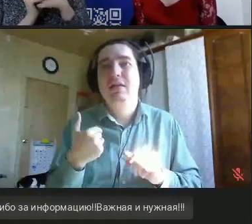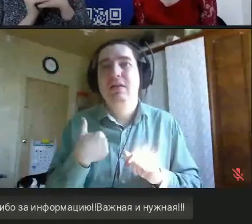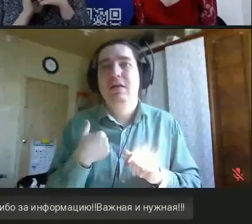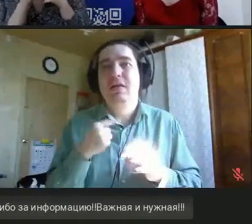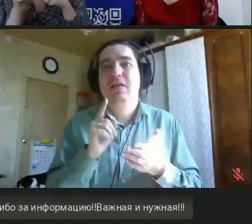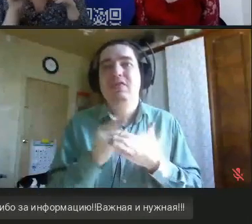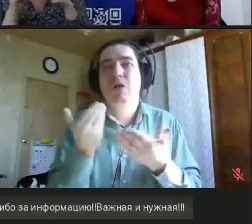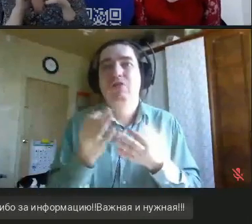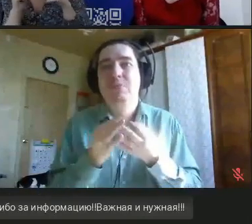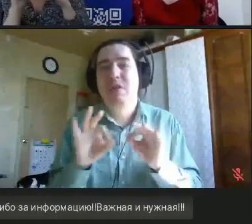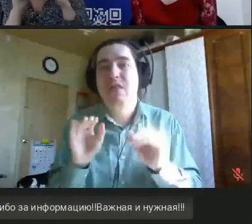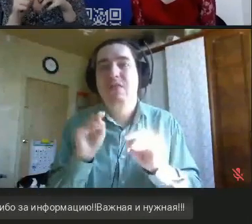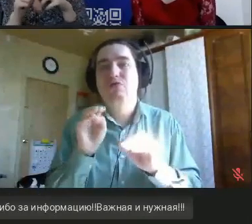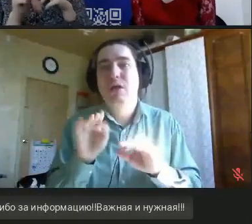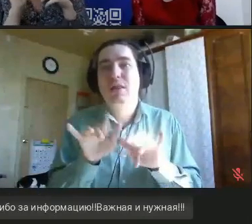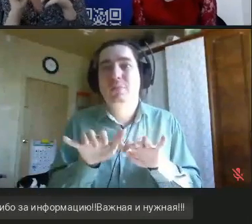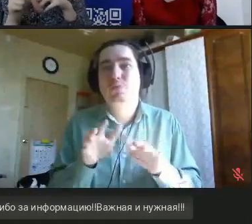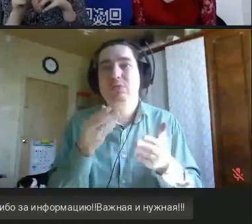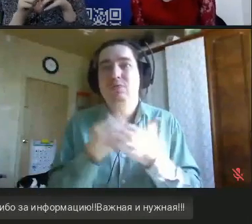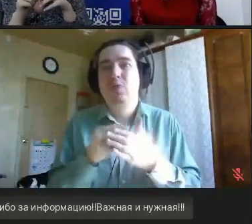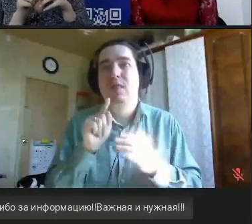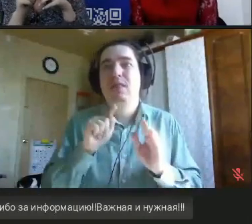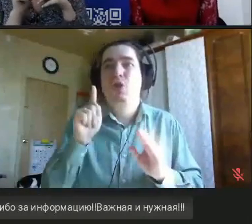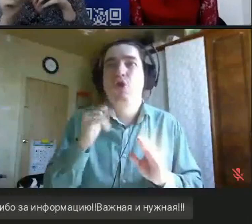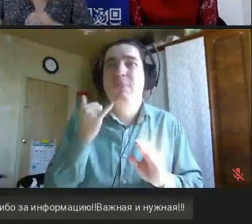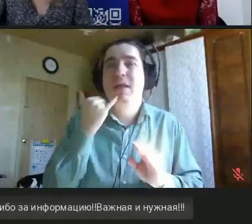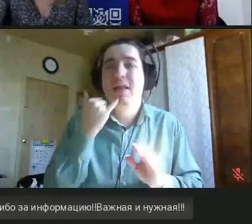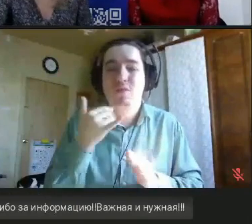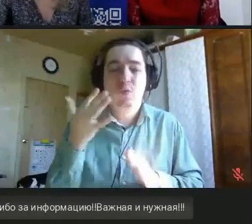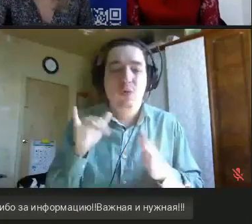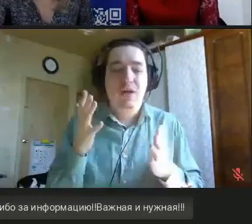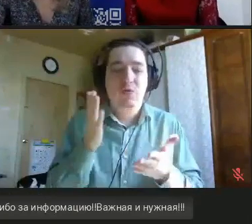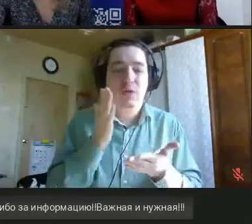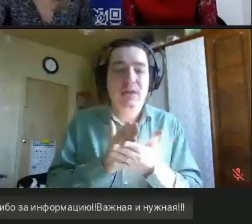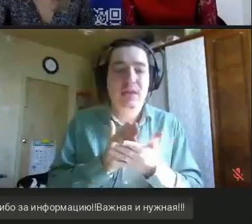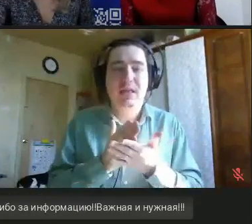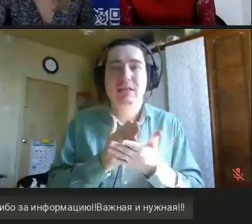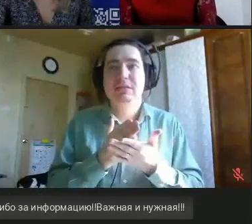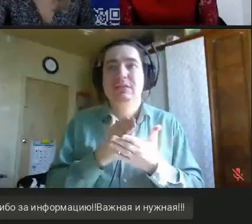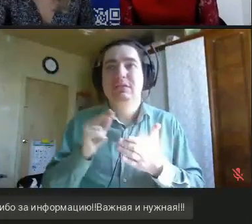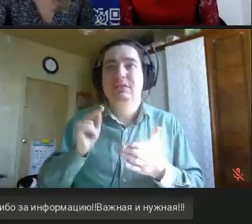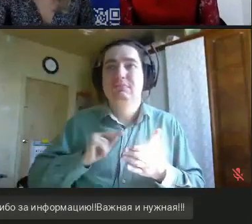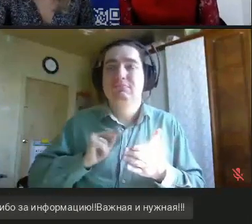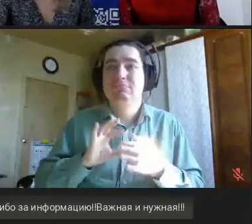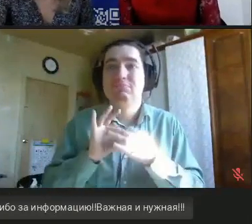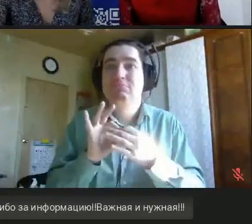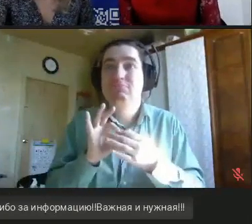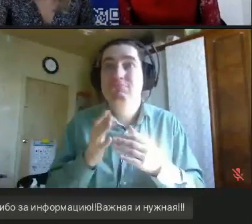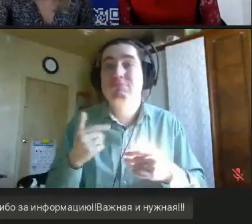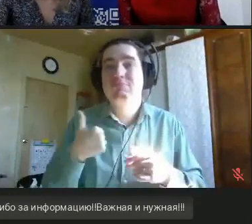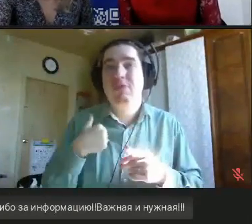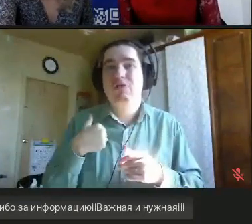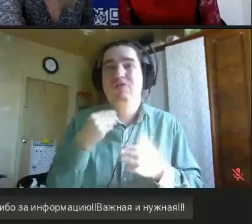я, с вашего позволения, в чат напишу свой номер телефона, если у кого-то есть вопросы, касаемо работы нашего